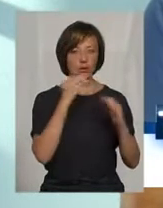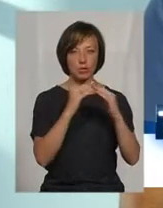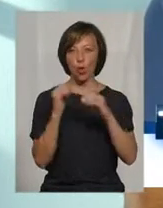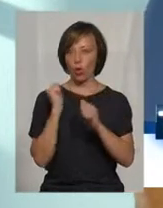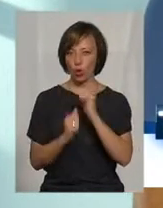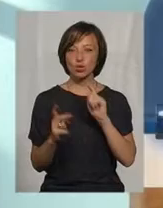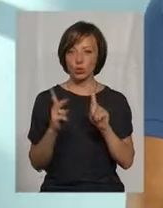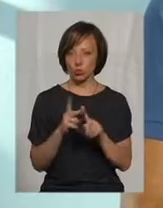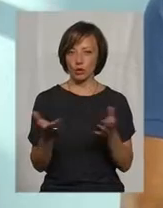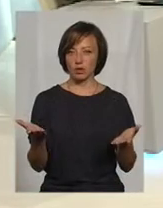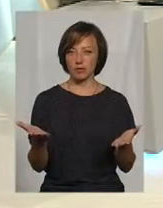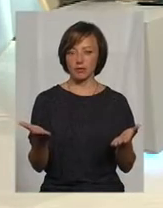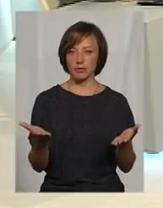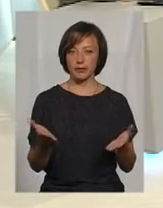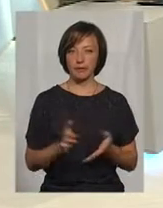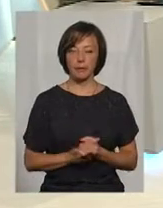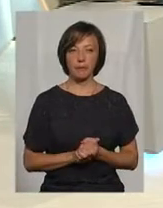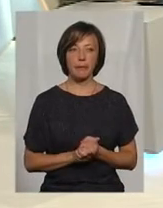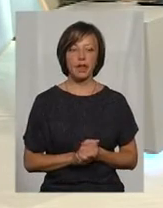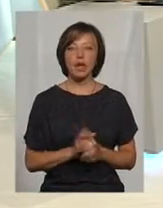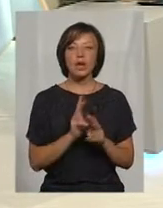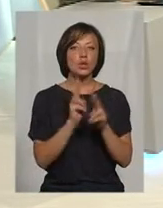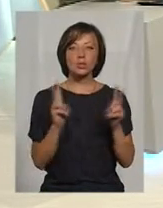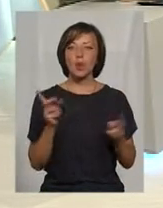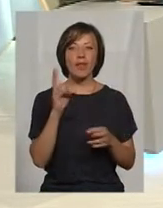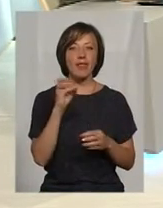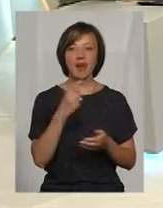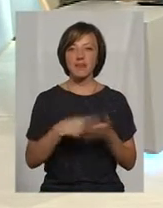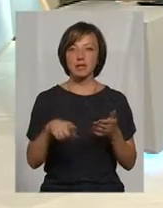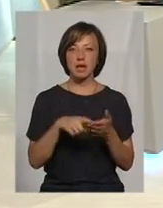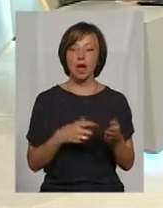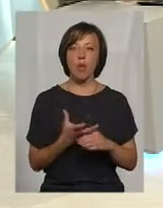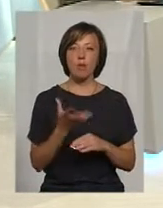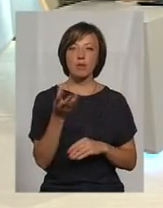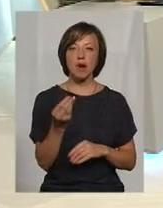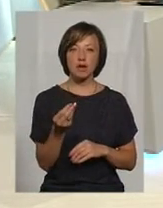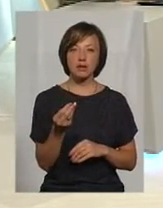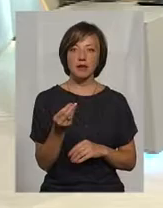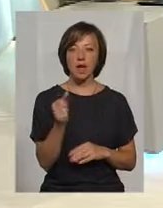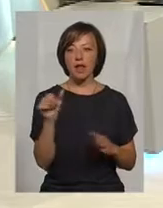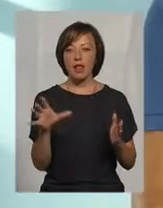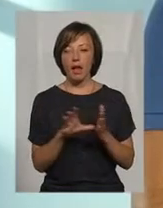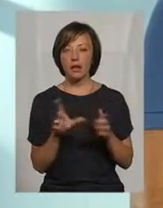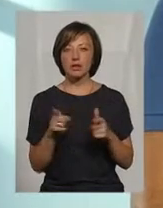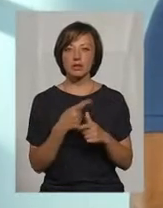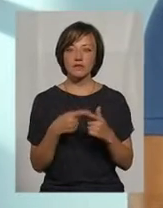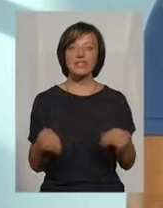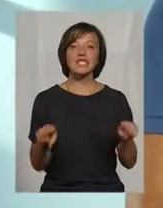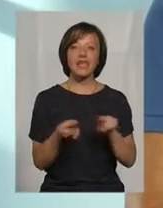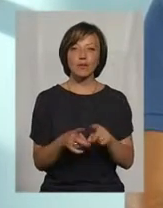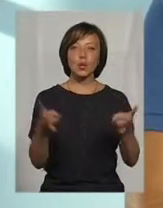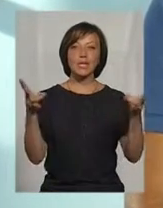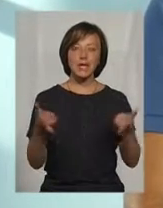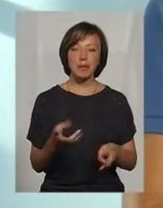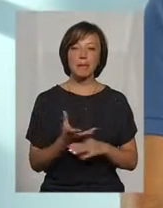кожен другий. Ніхтось не відміняє оплати електрики, все рівно треба платити.